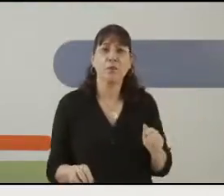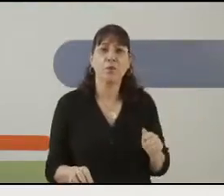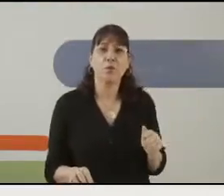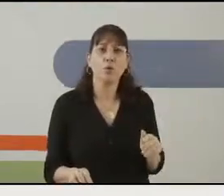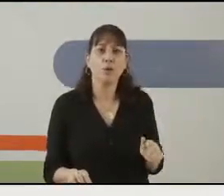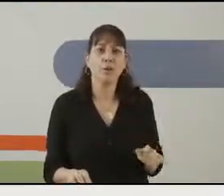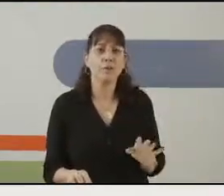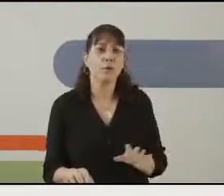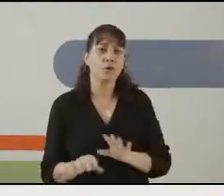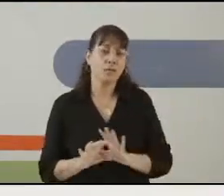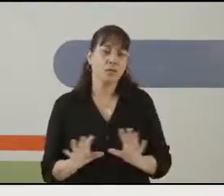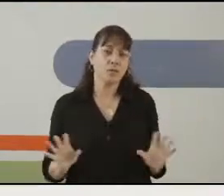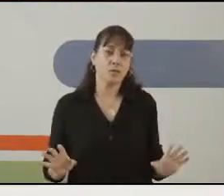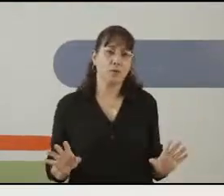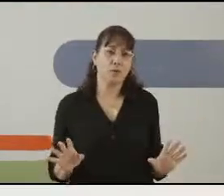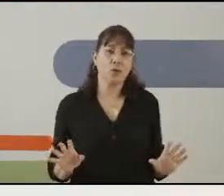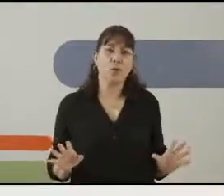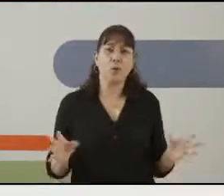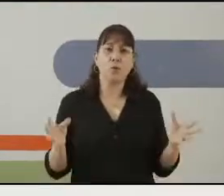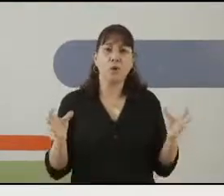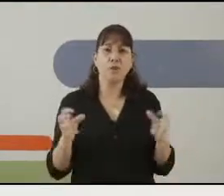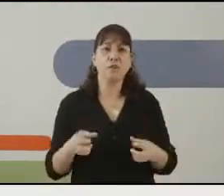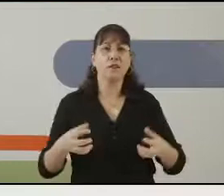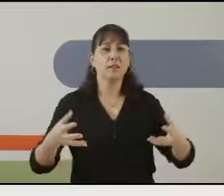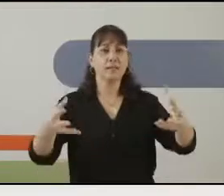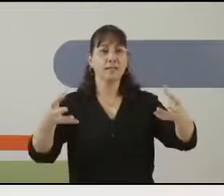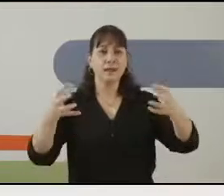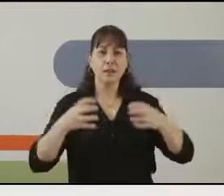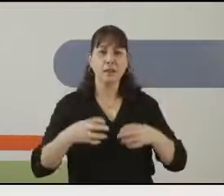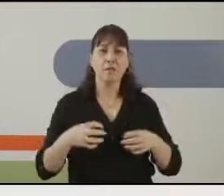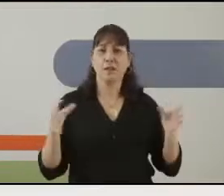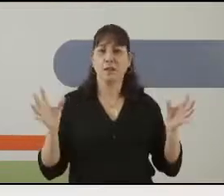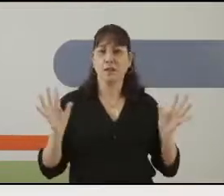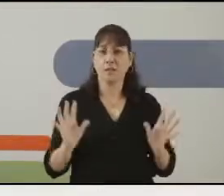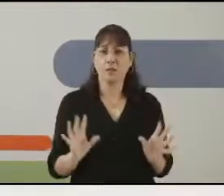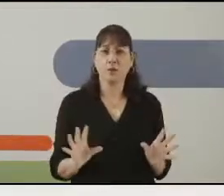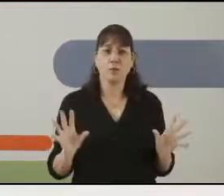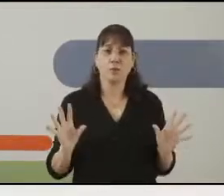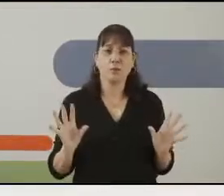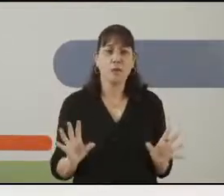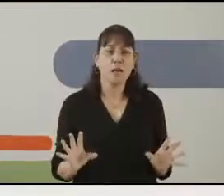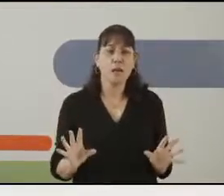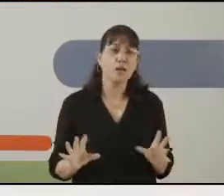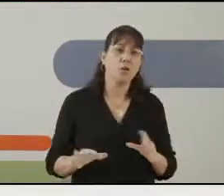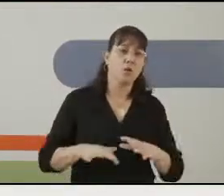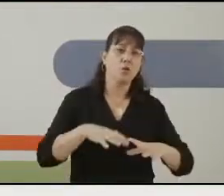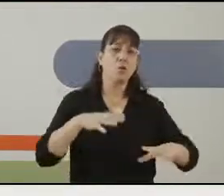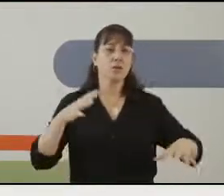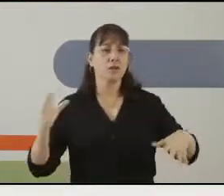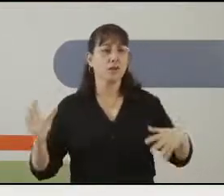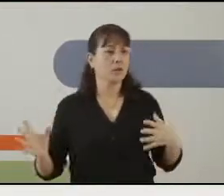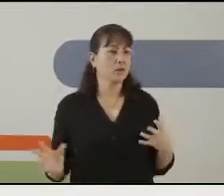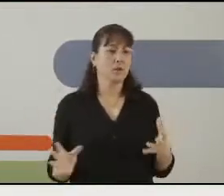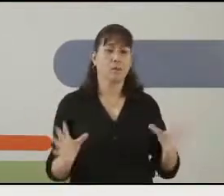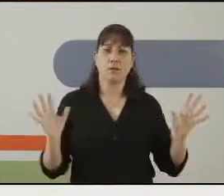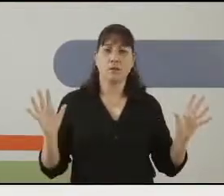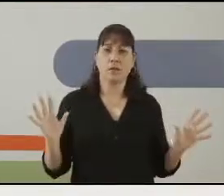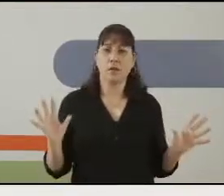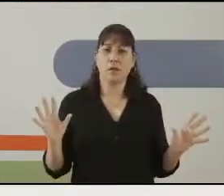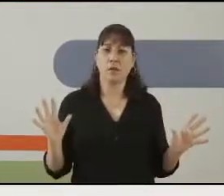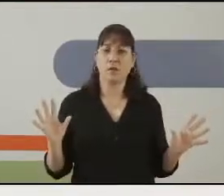והוא אוהב מאוד צעצועים. הוא אוהב לצרף את הצעצועים שלו למשחק, הוא משחק,